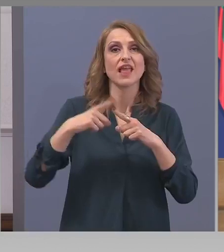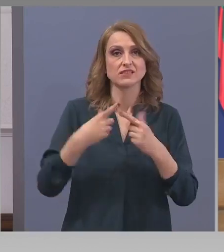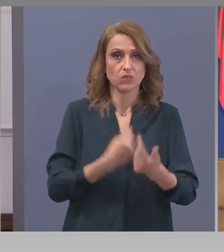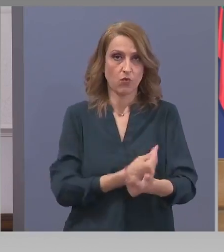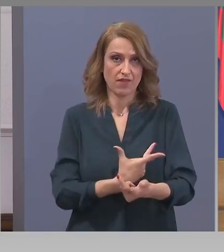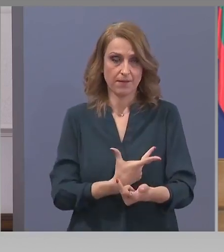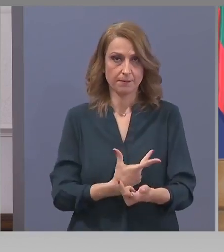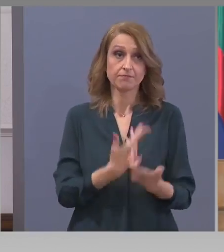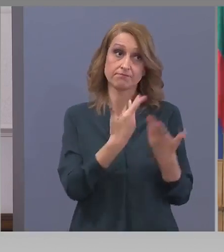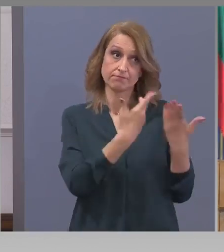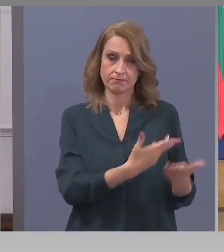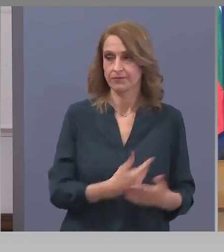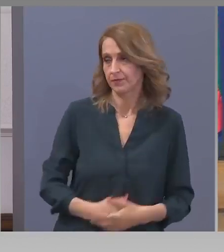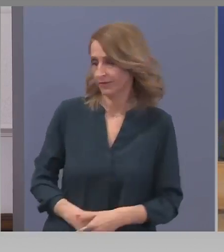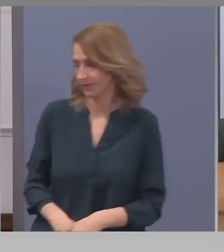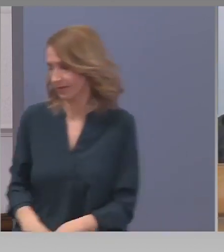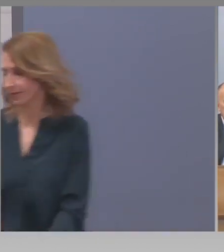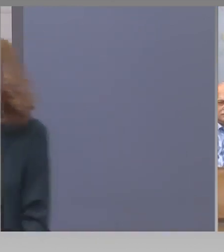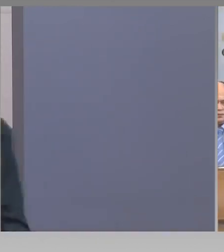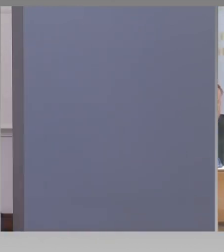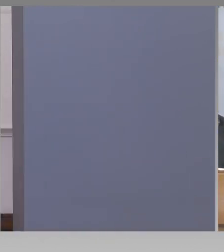тестове. Доцент Мангаров, заповядайте.